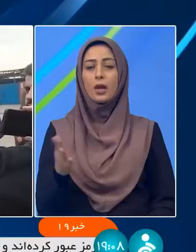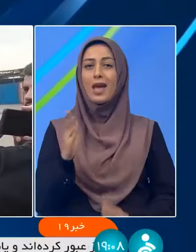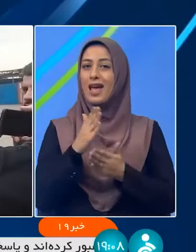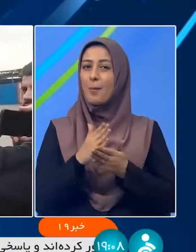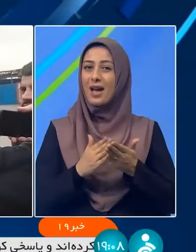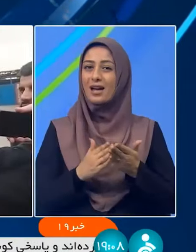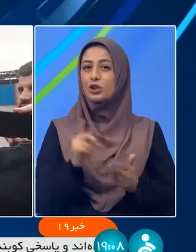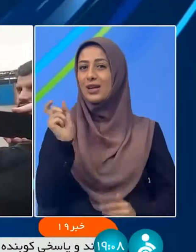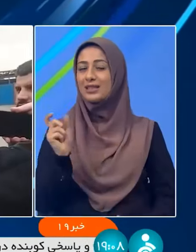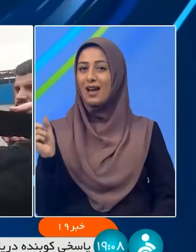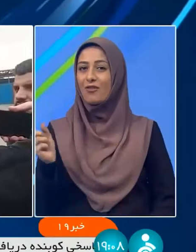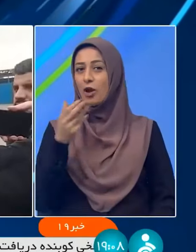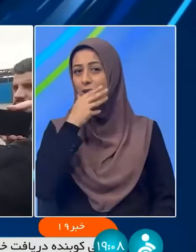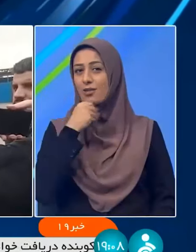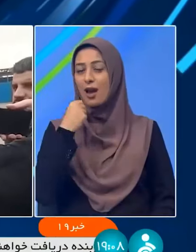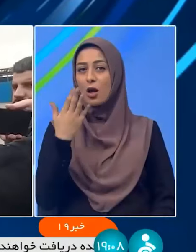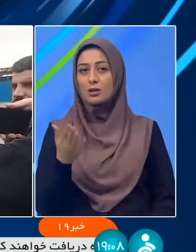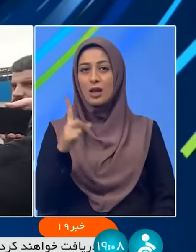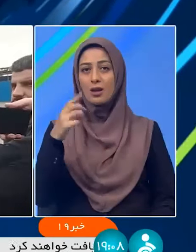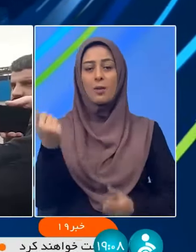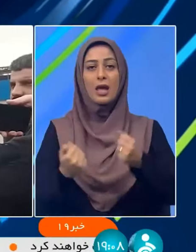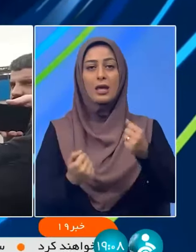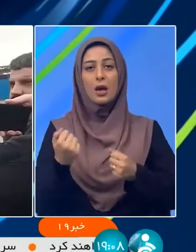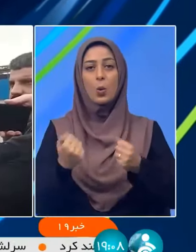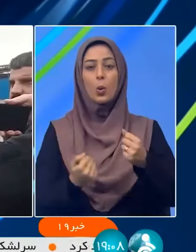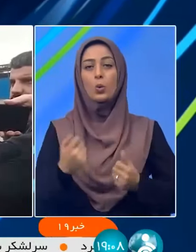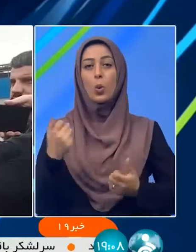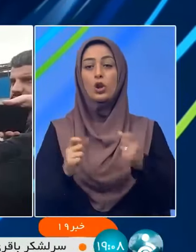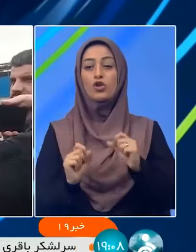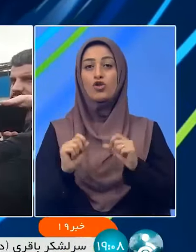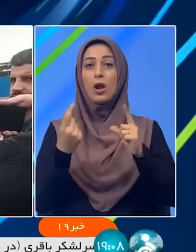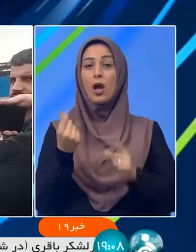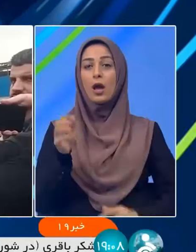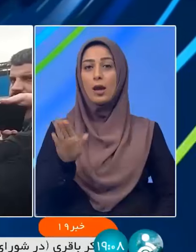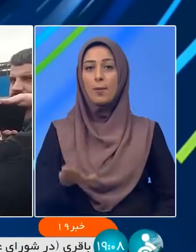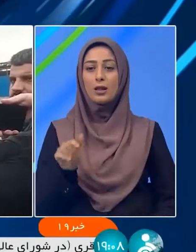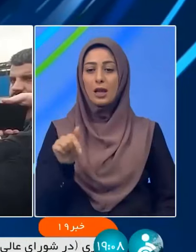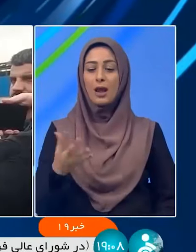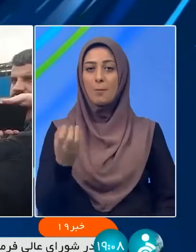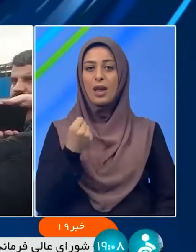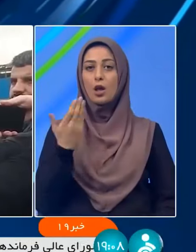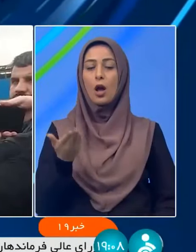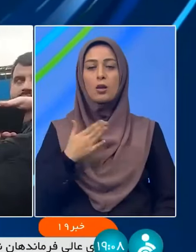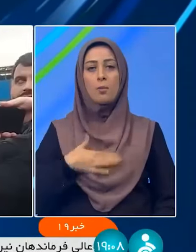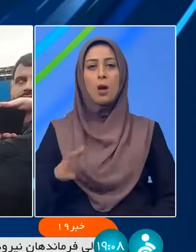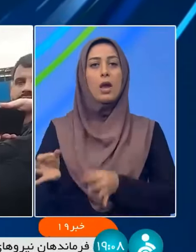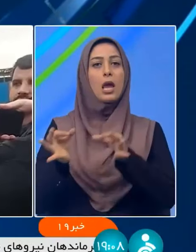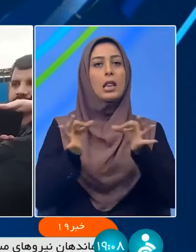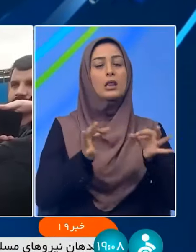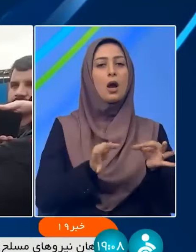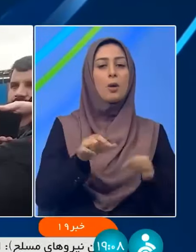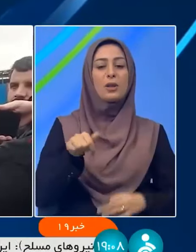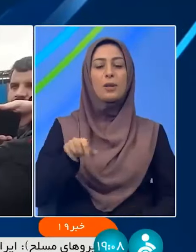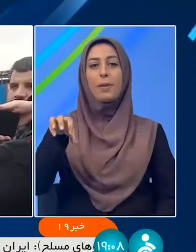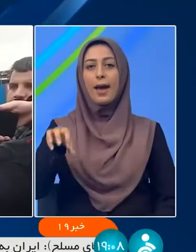مال باختاده هم یک خودو دیگر هم به خودو بران قیمتی هم هست اون رو هم شناسایی کردن در حال انتخال هست به همین محل